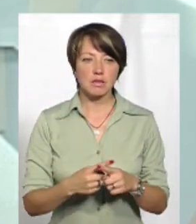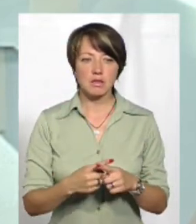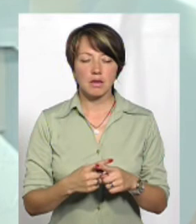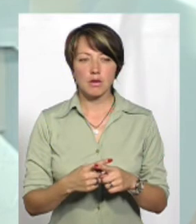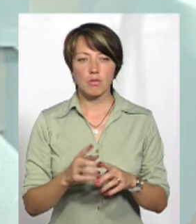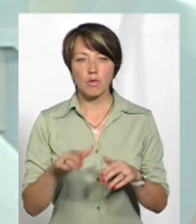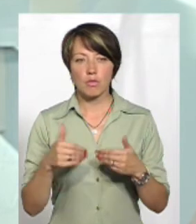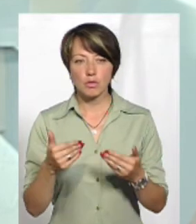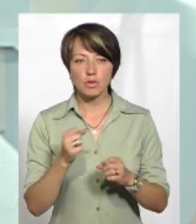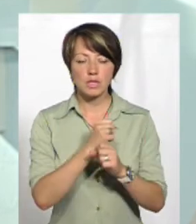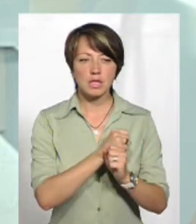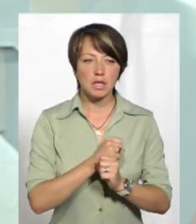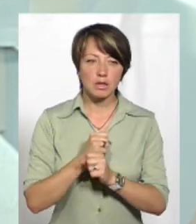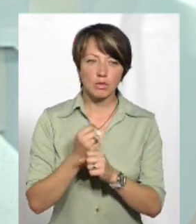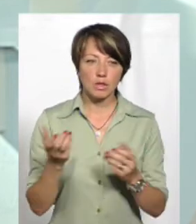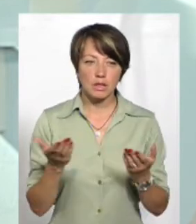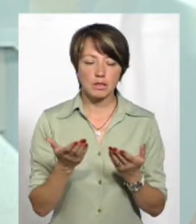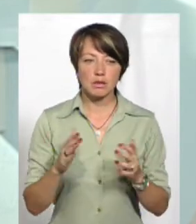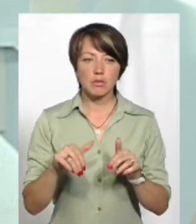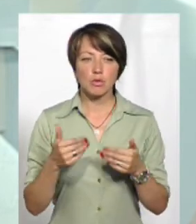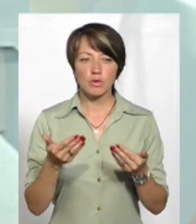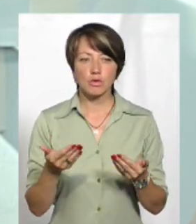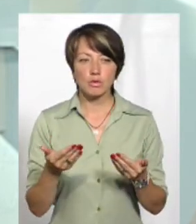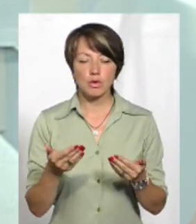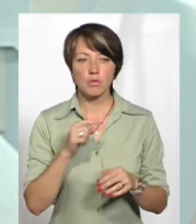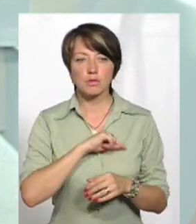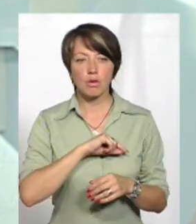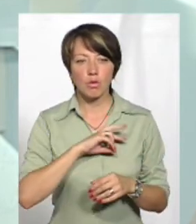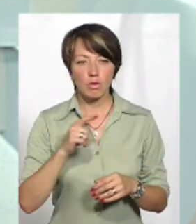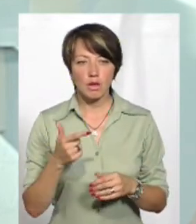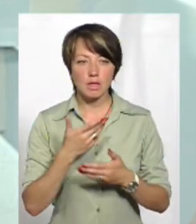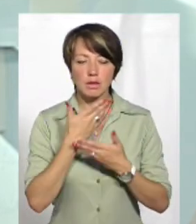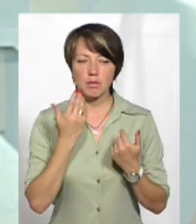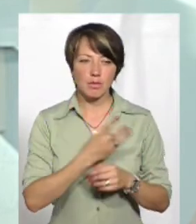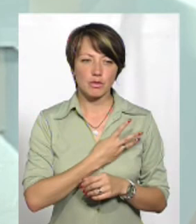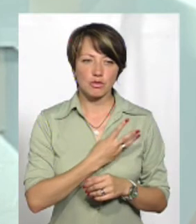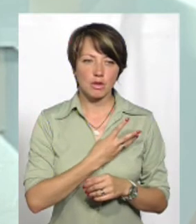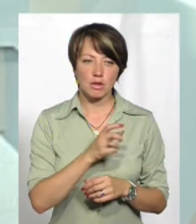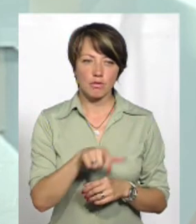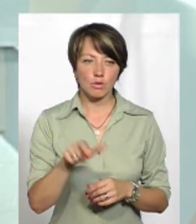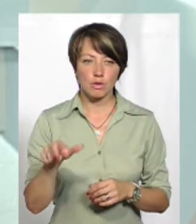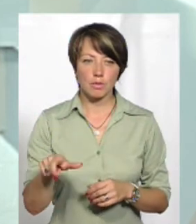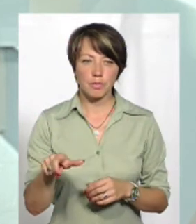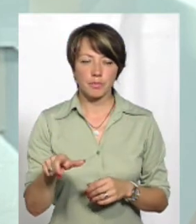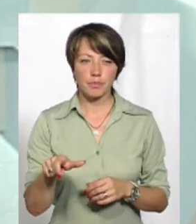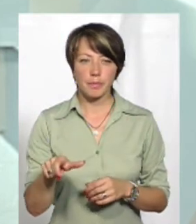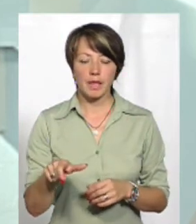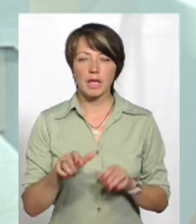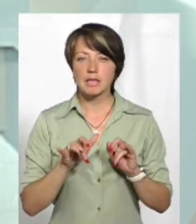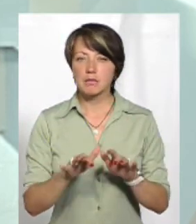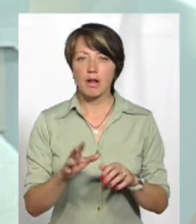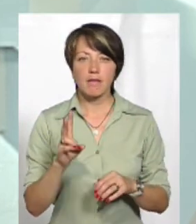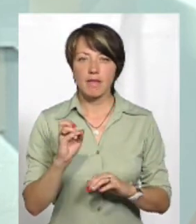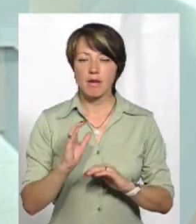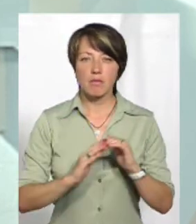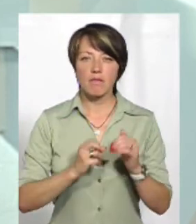пропонуєш і санаторій якийсь, пропонуєш і психолога. Нема бажання у людей. Тобто тут справа